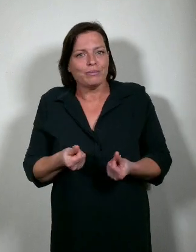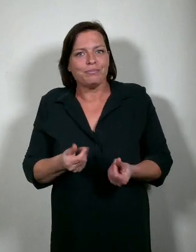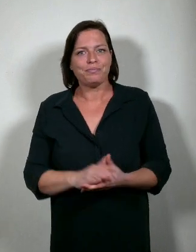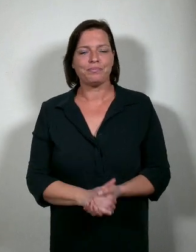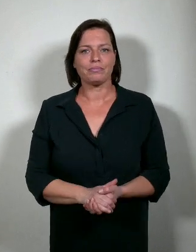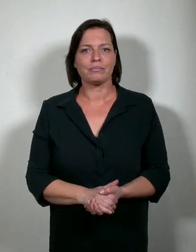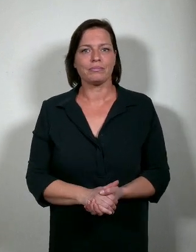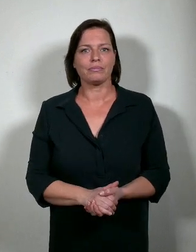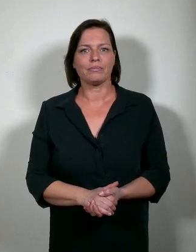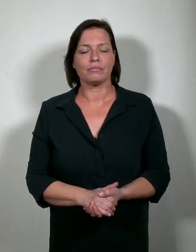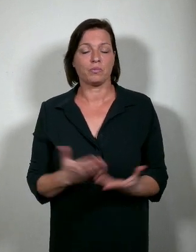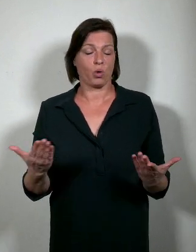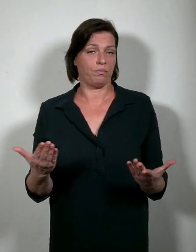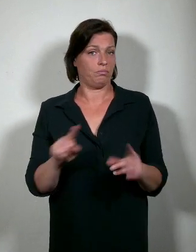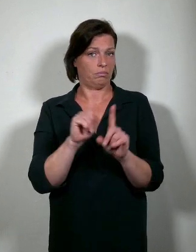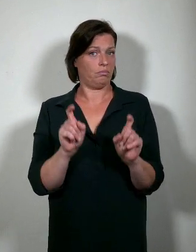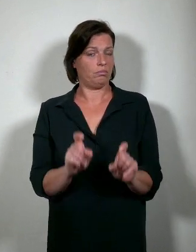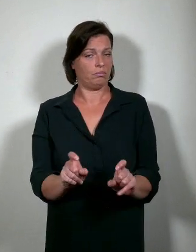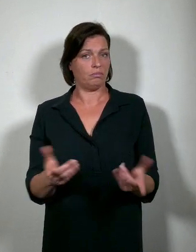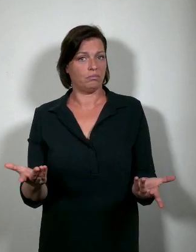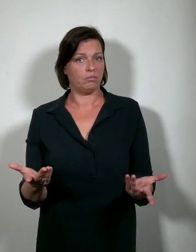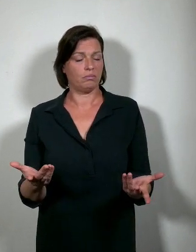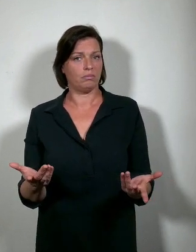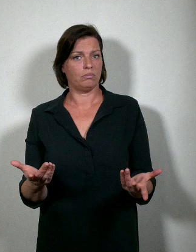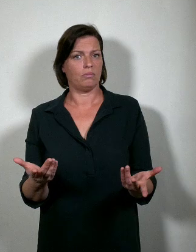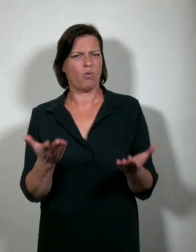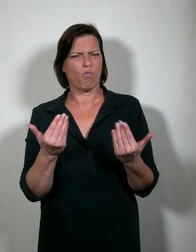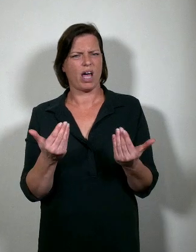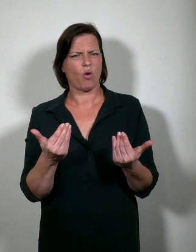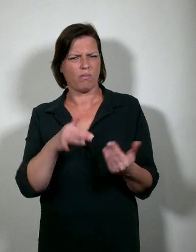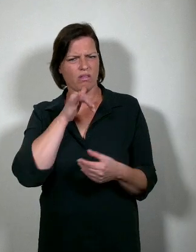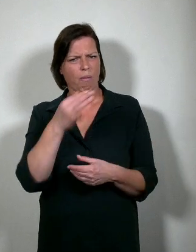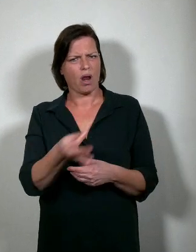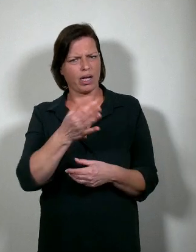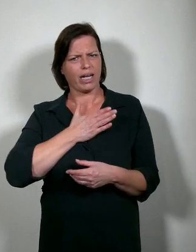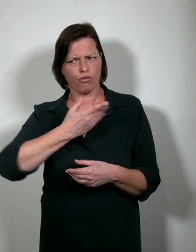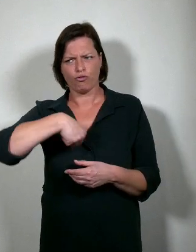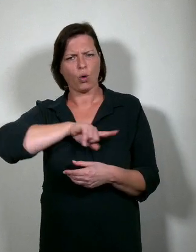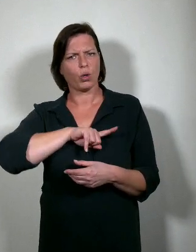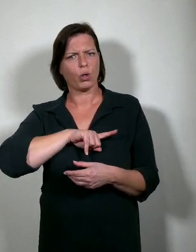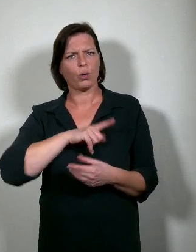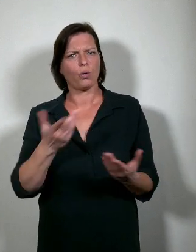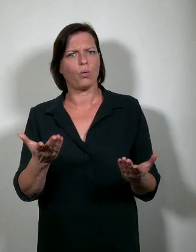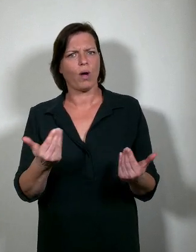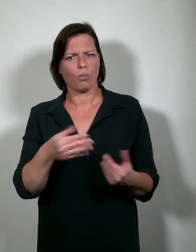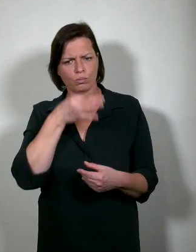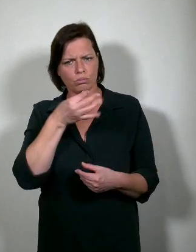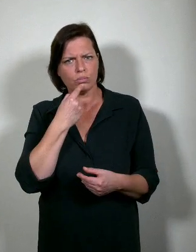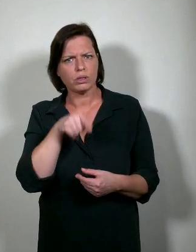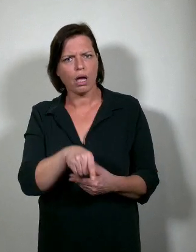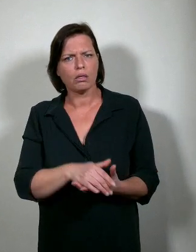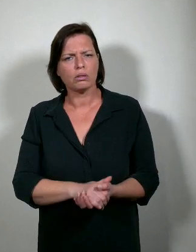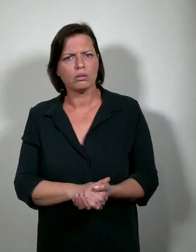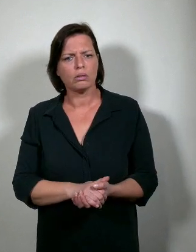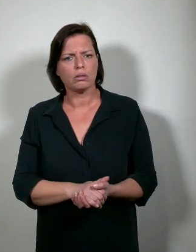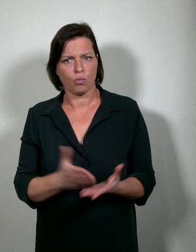Nu, de vraag is natuurlijk, waarom vinden we dit allemaal zo belangrijk? Waarom spreken we erover? Waarom